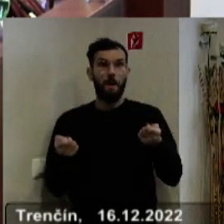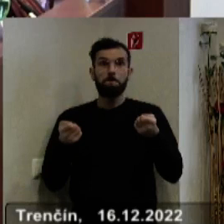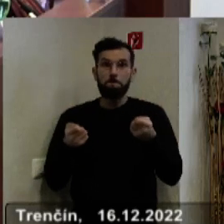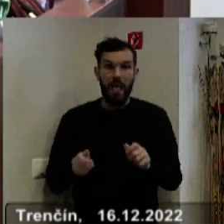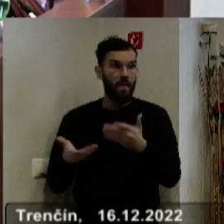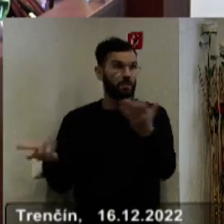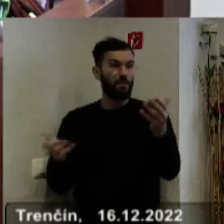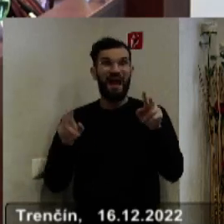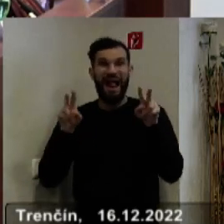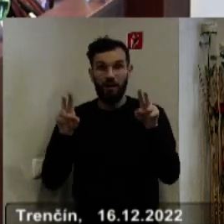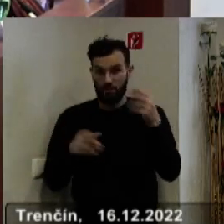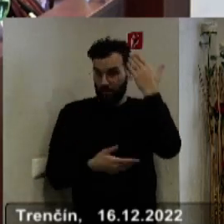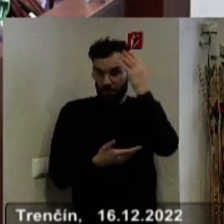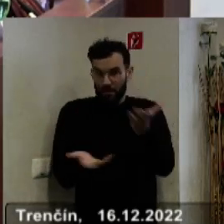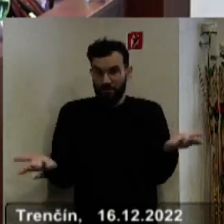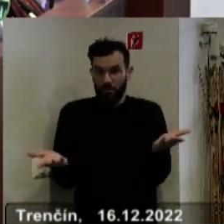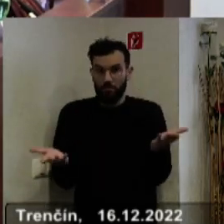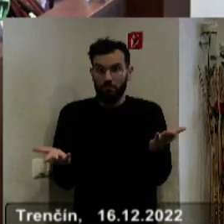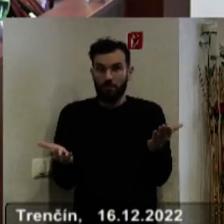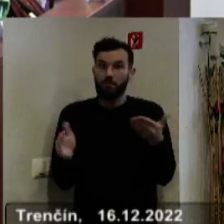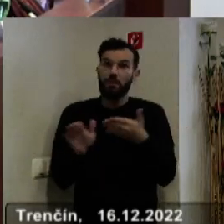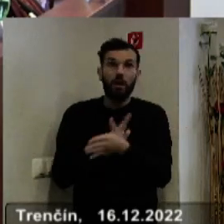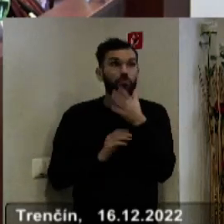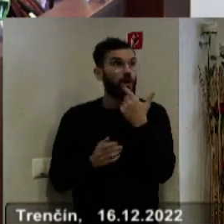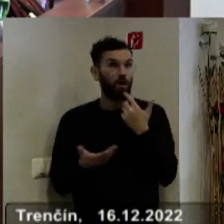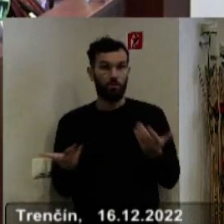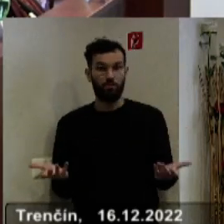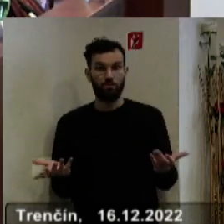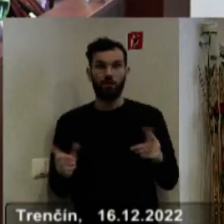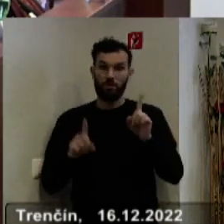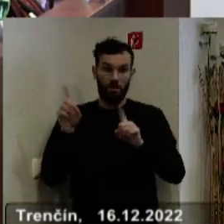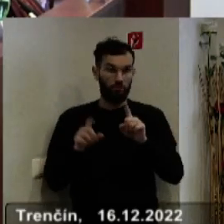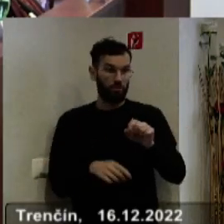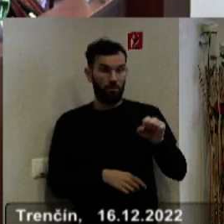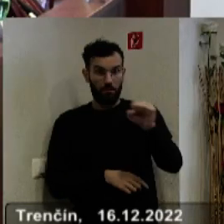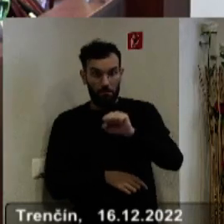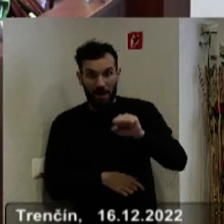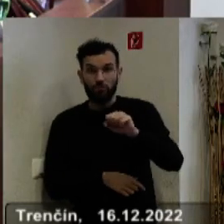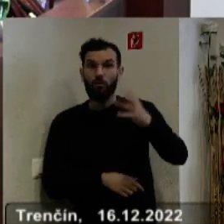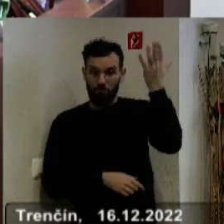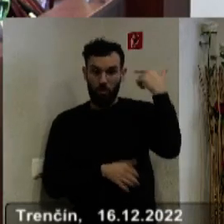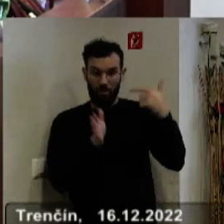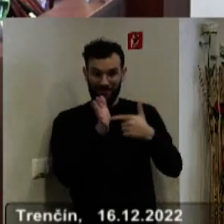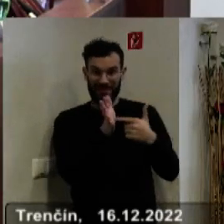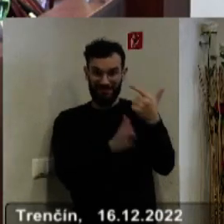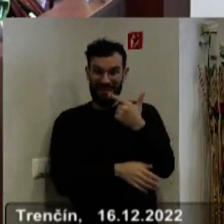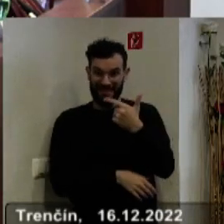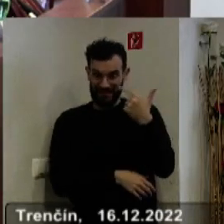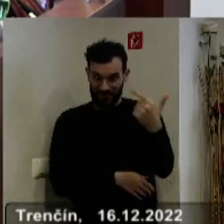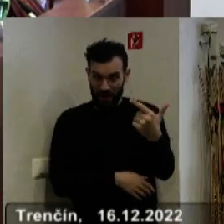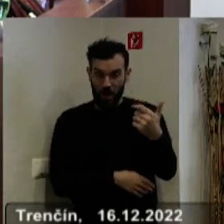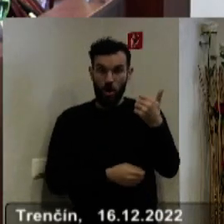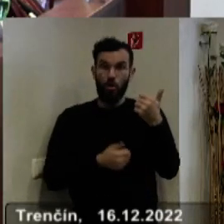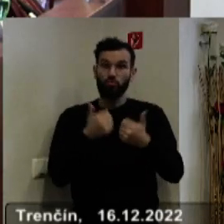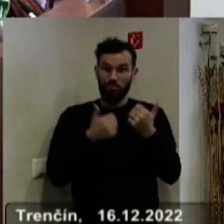A to preto, lebo väčšina miest, ktoré súčažili v roku 2022 a